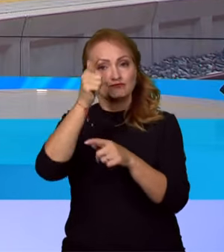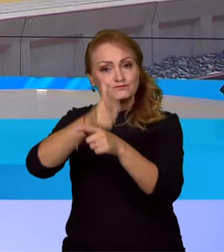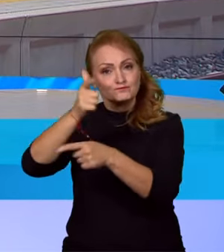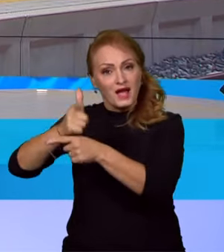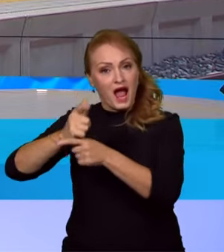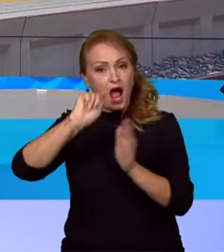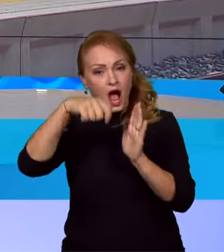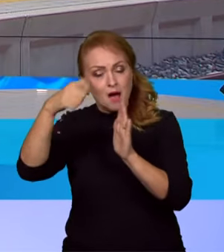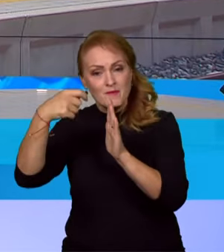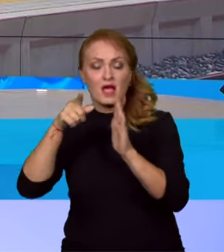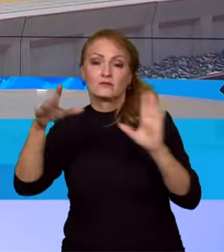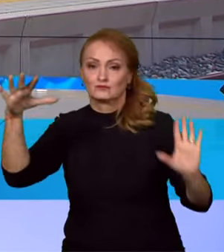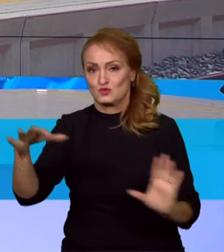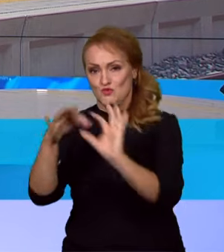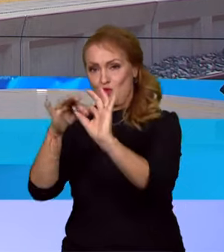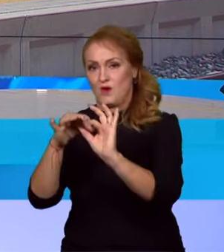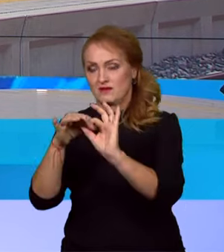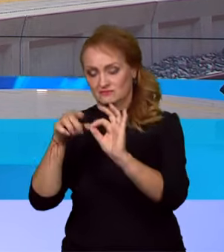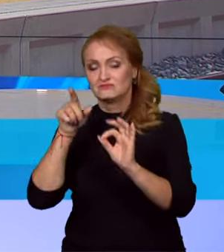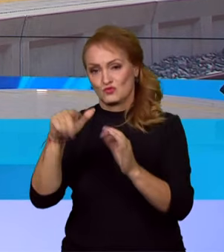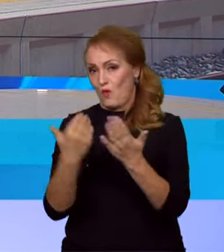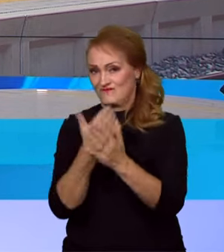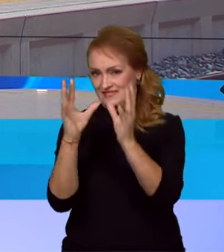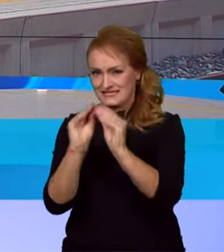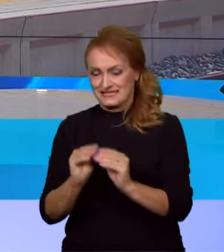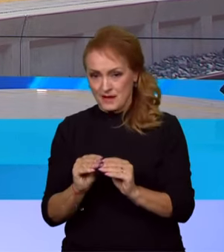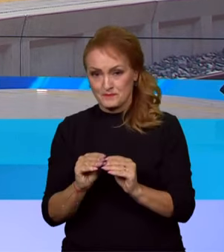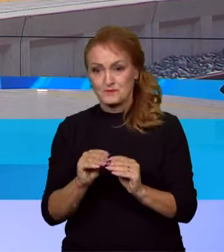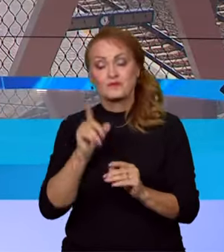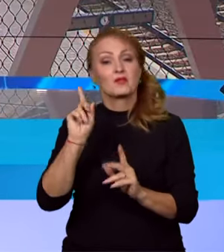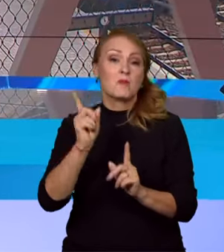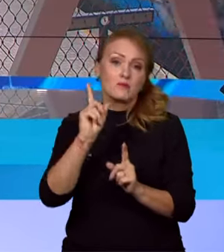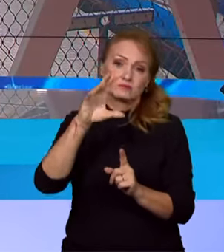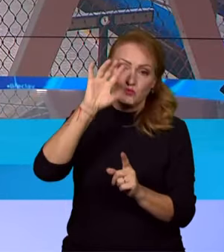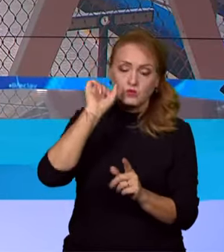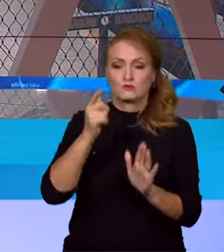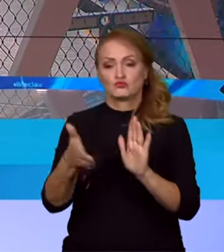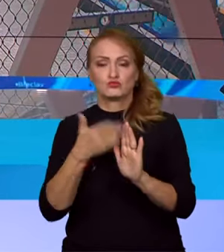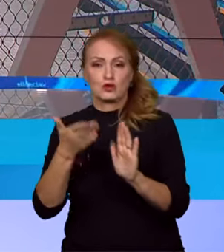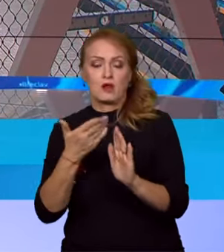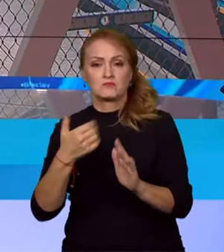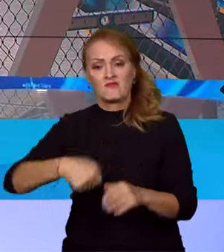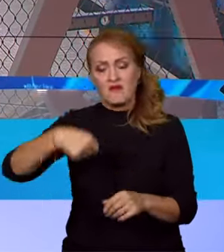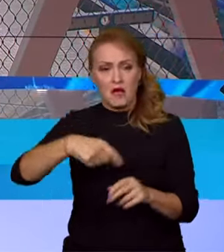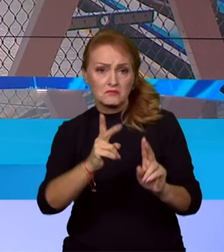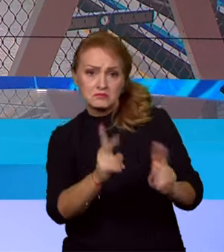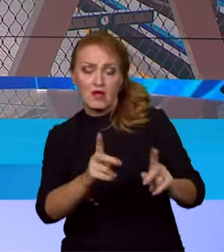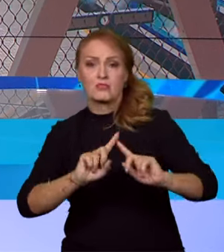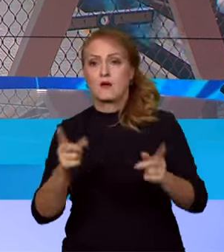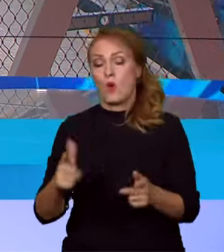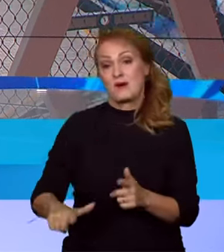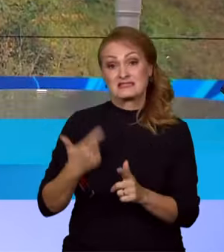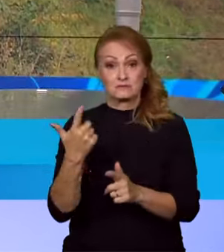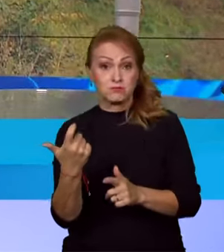systém napojený na bezpečnostní kamery. Rozpoznat a nahlásit má třeba potenciálně nebezpečné zavazadlo, vytaženou zbraň